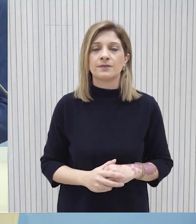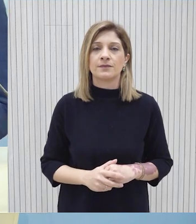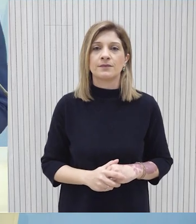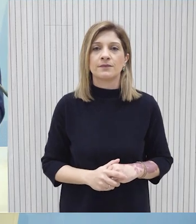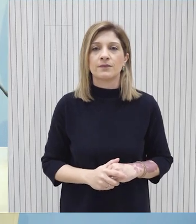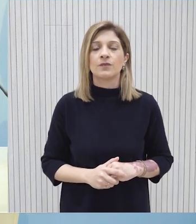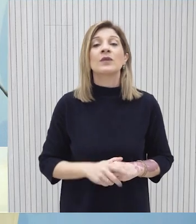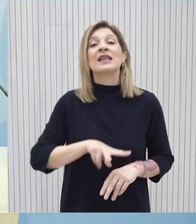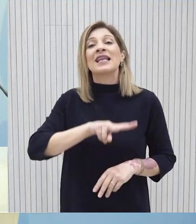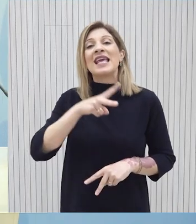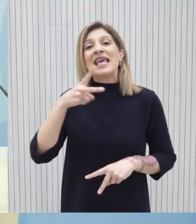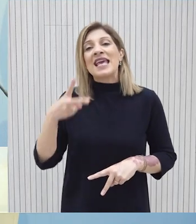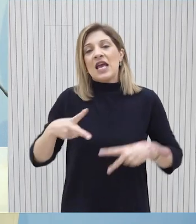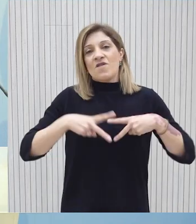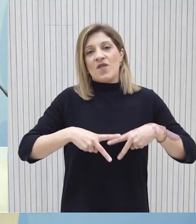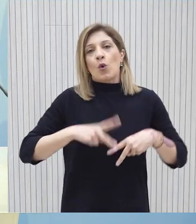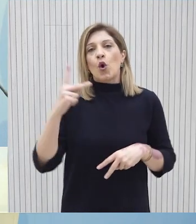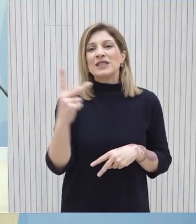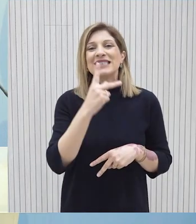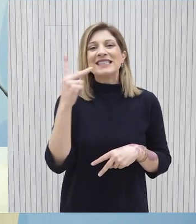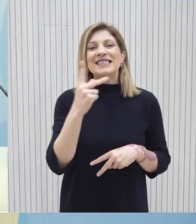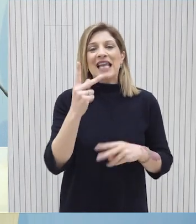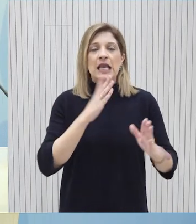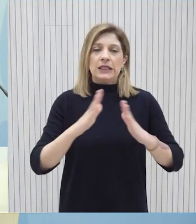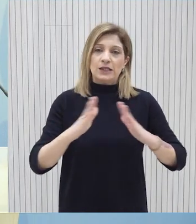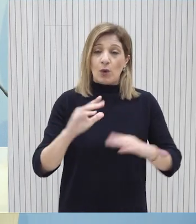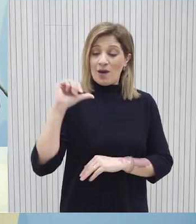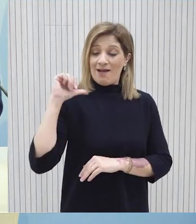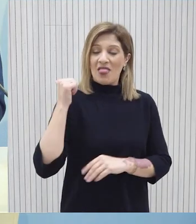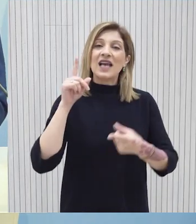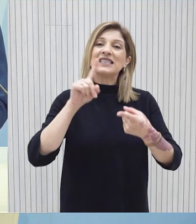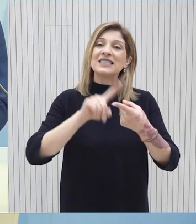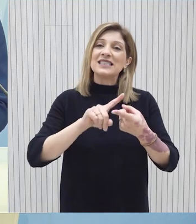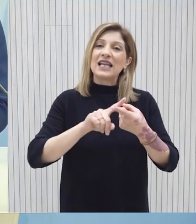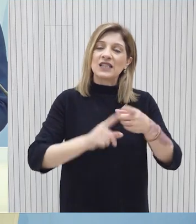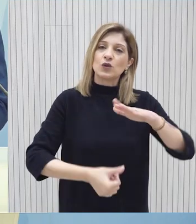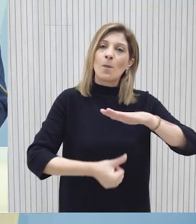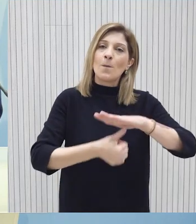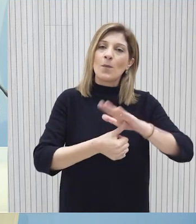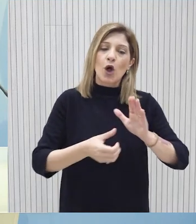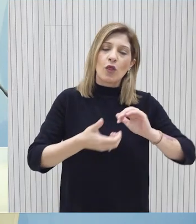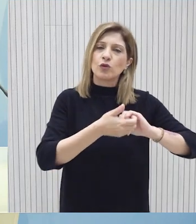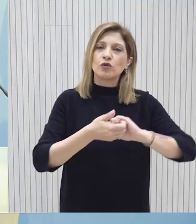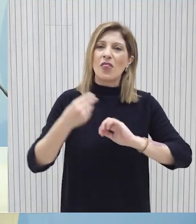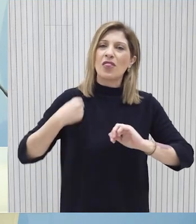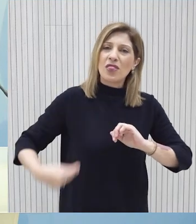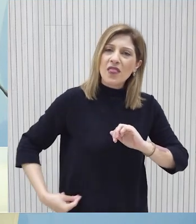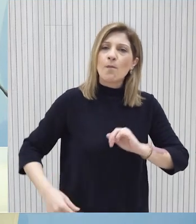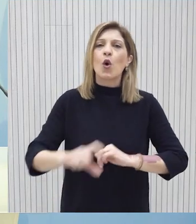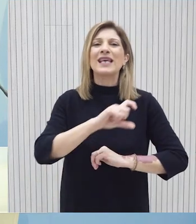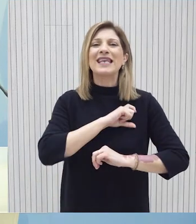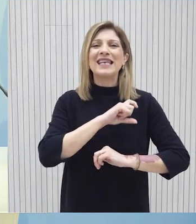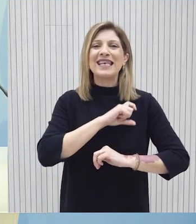Ο Υφυπουργός Κοινωνικής Πρόνοιας πραγματοποίησε συνάντηση χθες με τους Προέδρους της Ένωσης Δήμων και της Ένωσης Κοινοτήτων